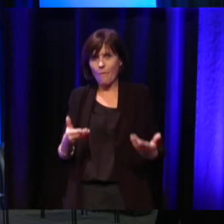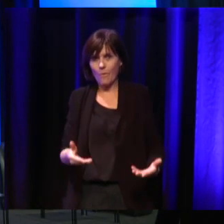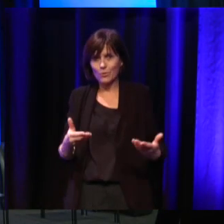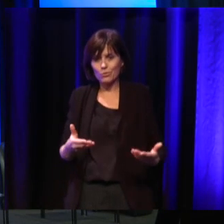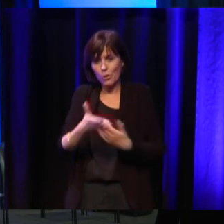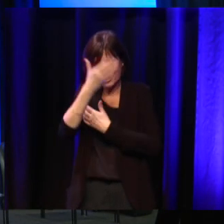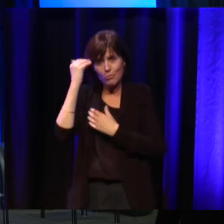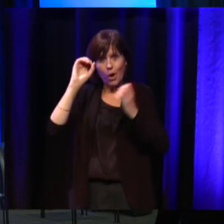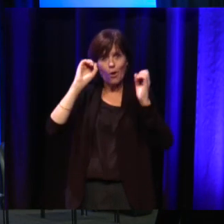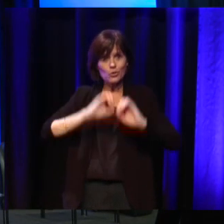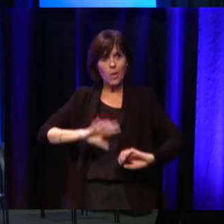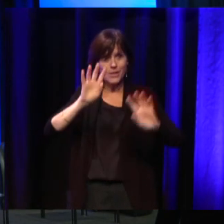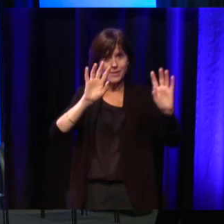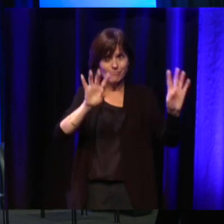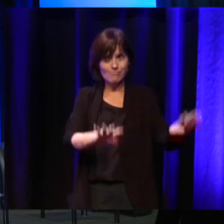je vous laisse lire.